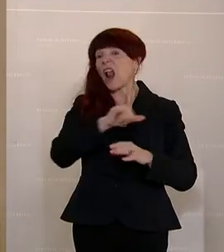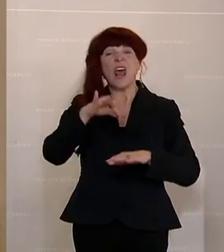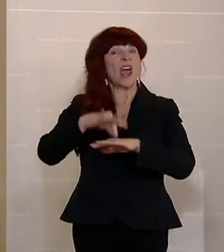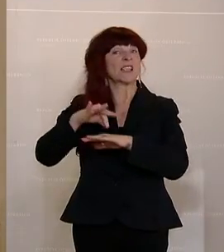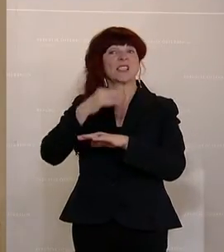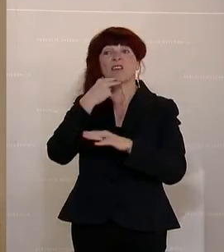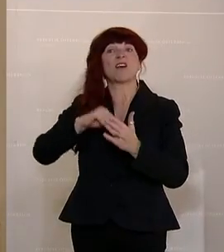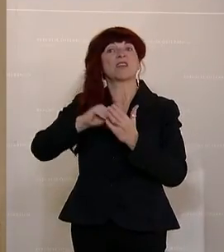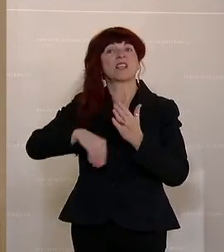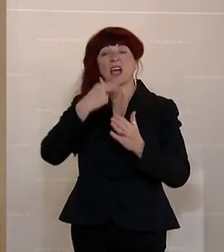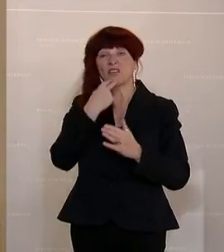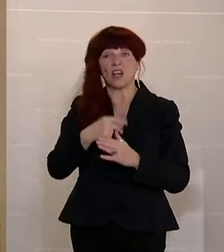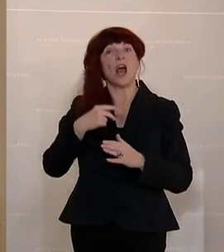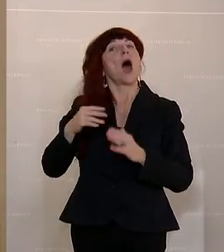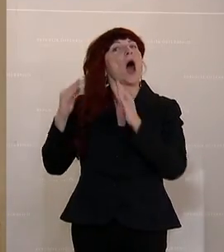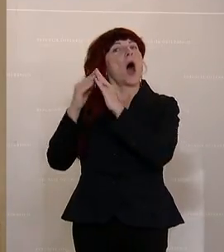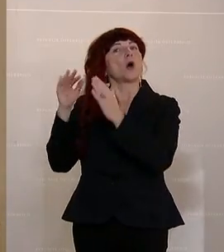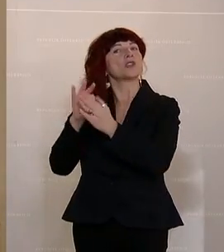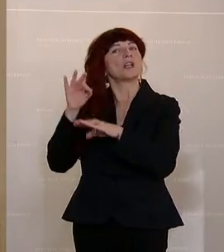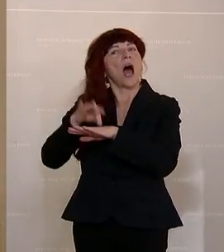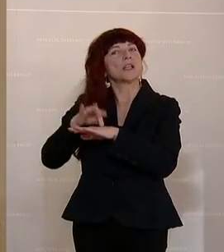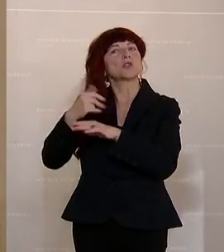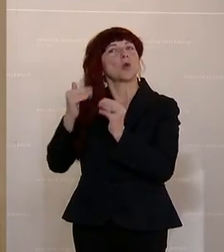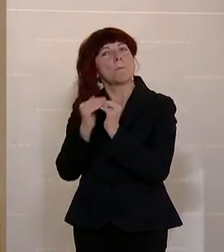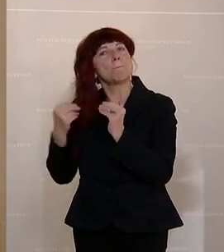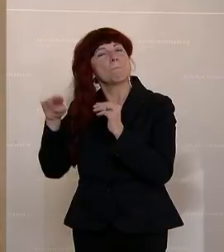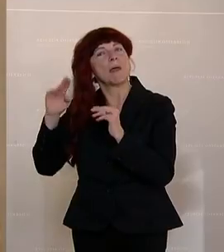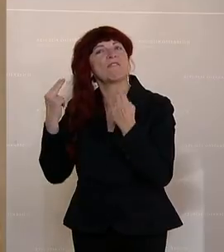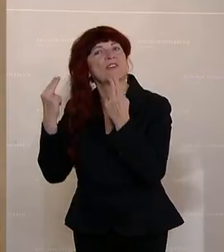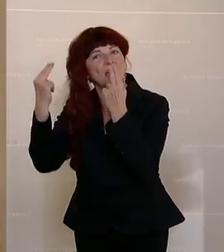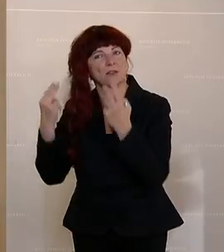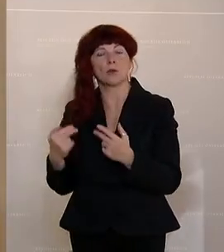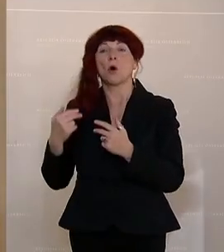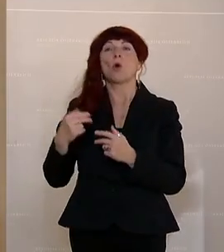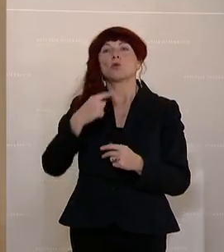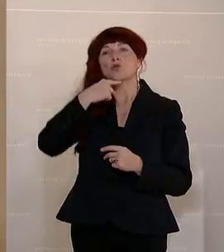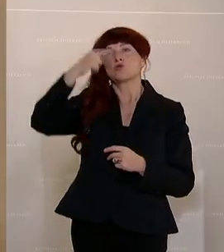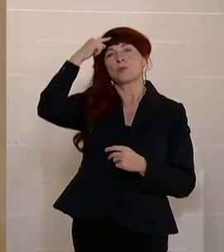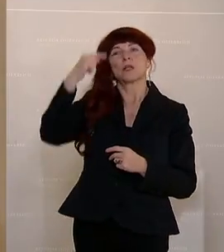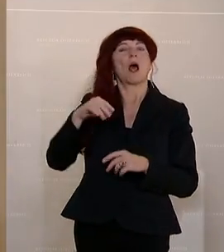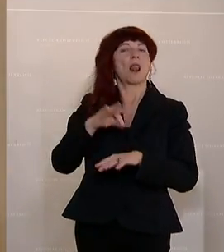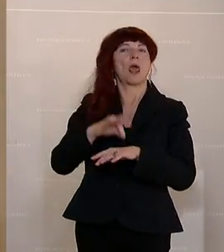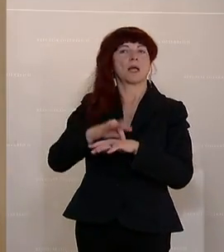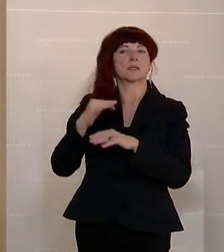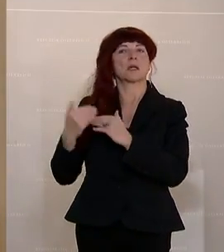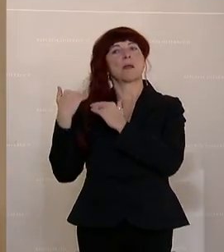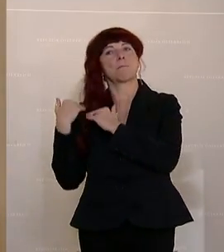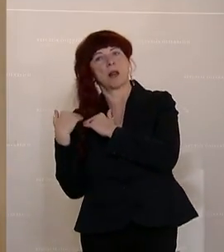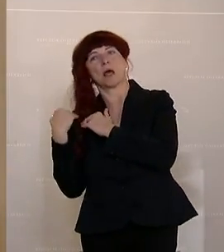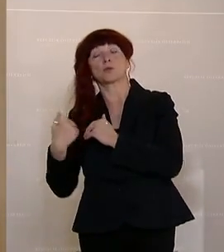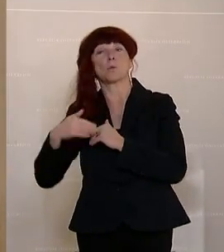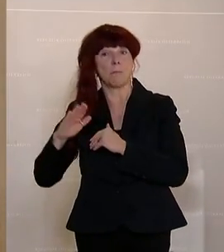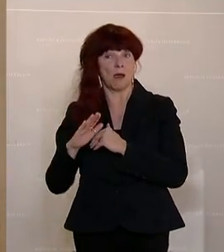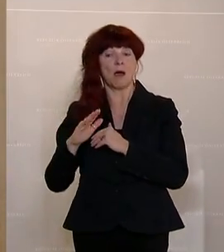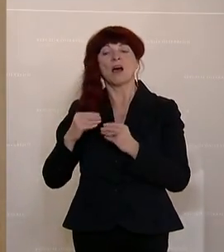Aufwertung der Hausärztinnen. Weniger Belastung von Spitalsärztinnen, zum Beispiel durch Delegierung von Tätigkeiten an das Gesundheitspersonal